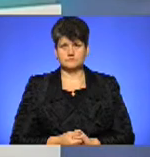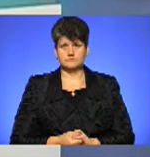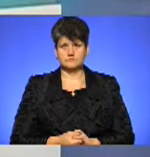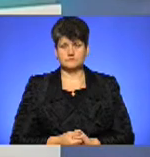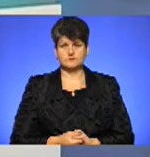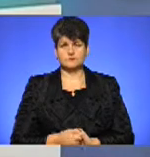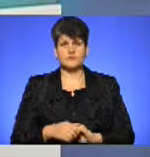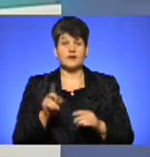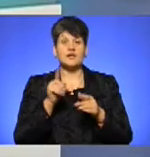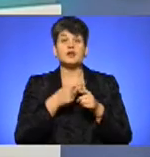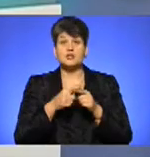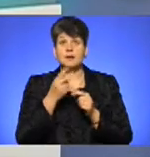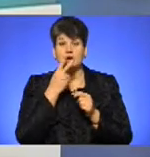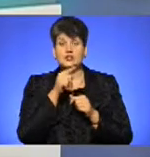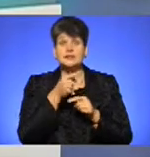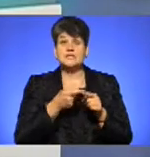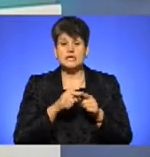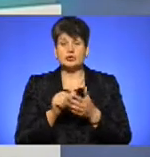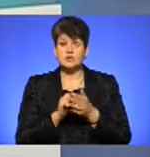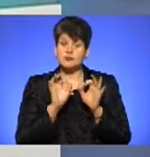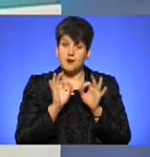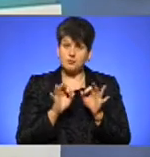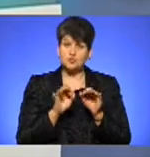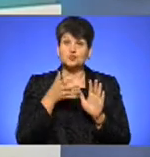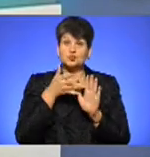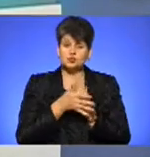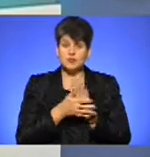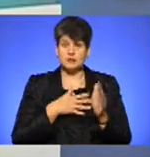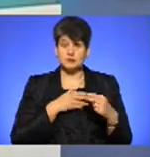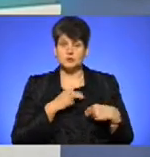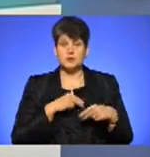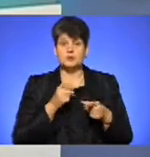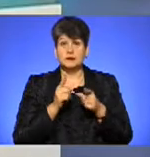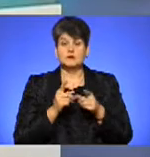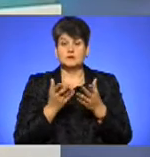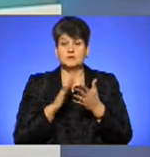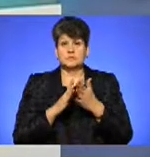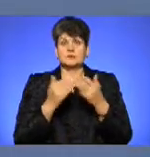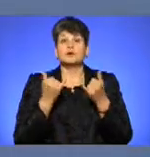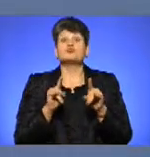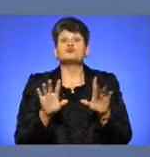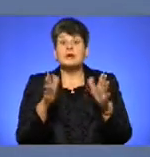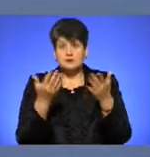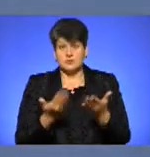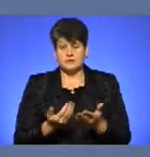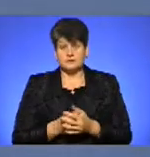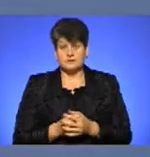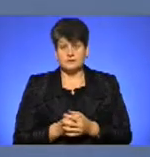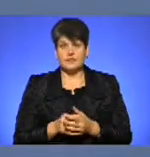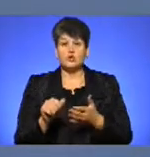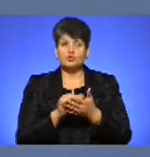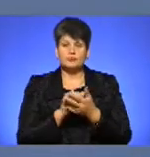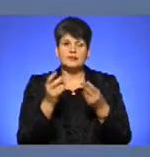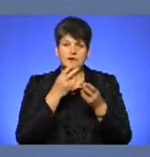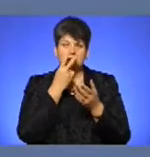Чи бачили ви цей документ, чи правильно наші колеги протрактували його, і насправді яка ситуація зараз, чому так сталося? Документ треба